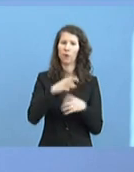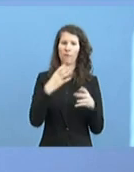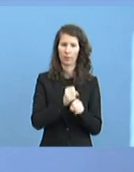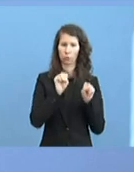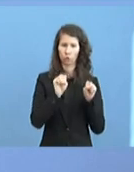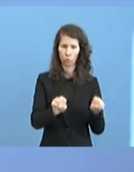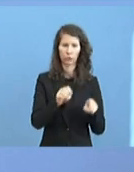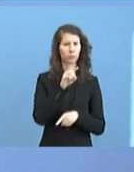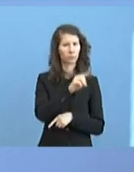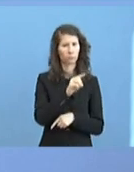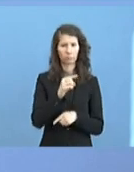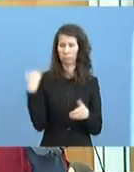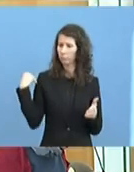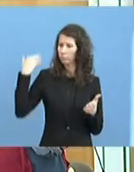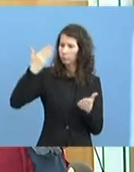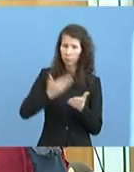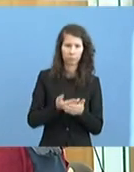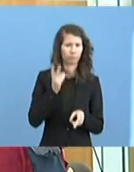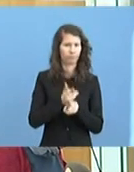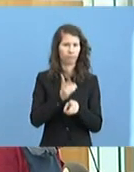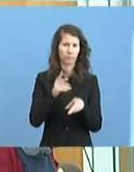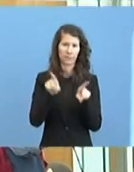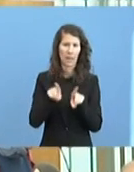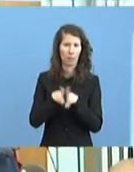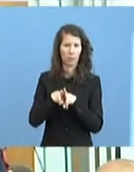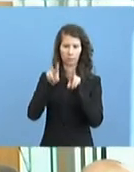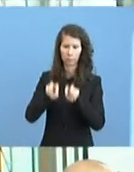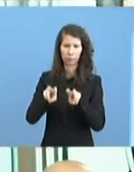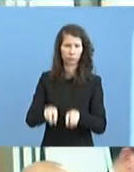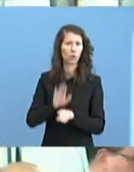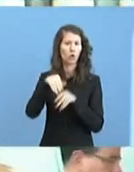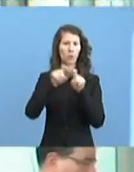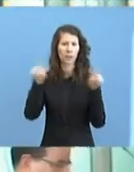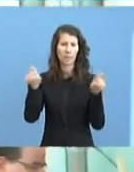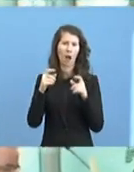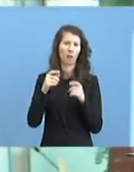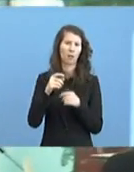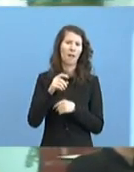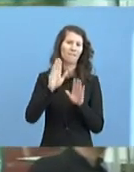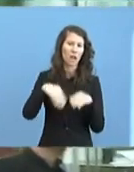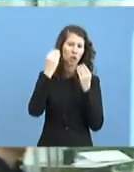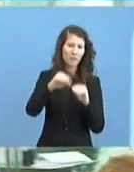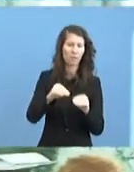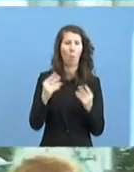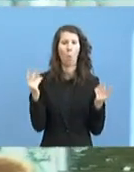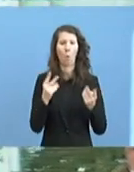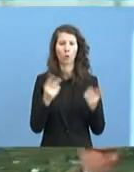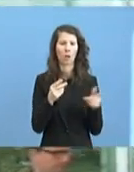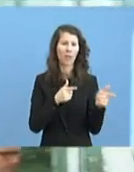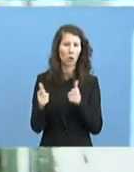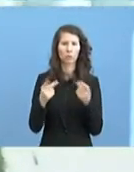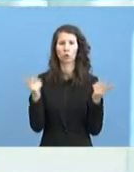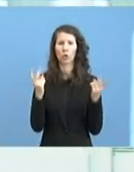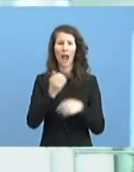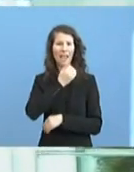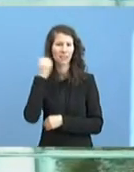Nachdruck jegliche Form von Desinformation, Extremismus, Terrorismus, Cyberangriffe und Ähnliches bekämpft. Aber